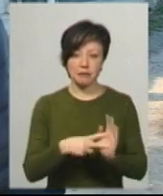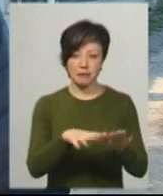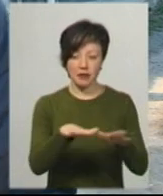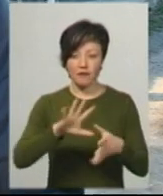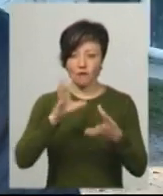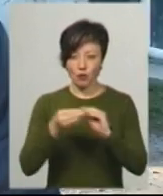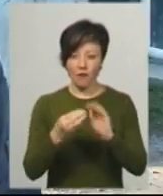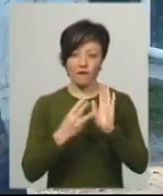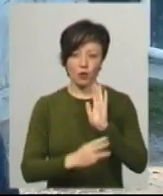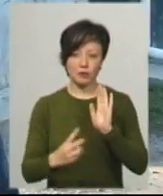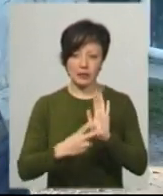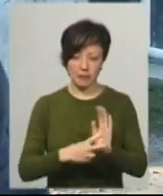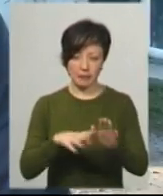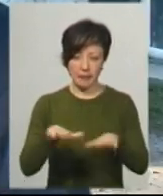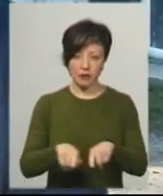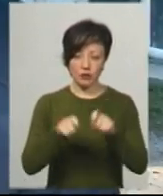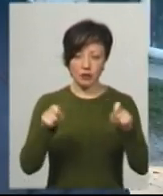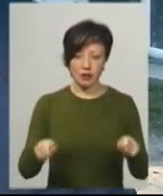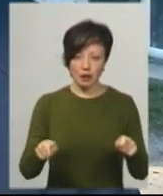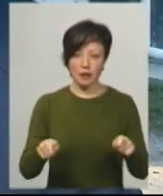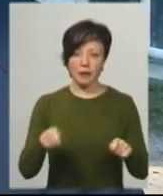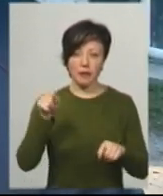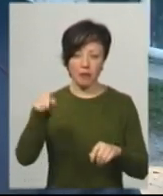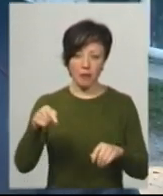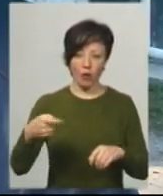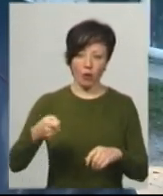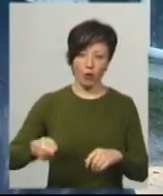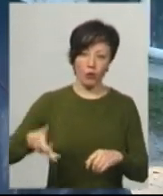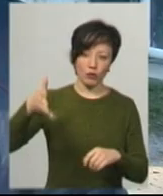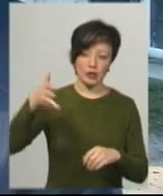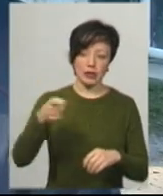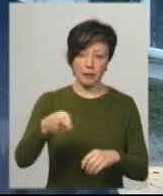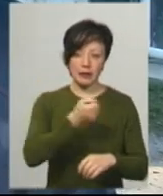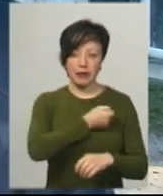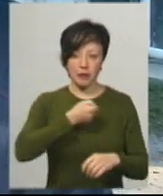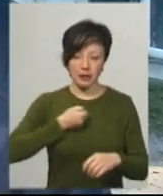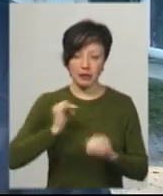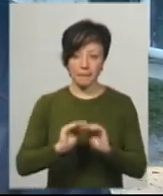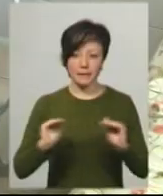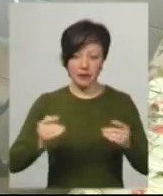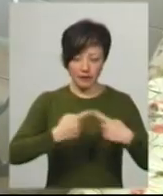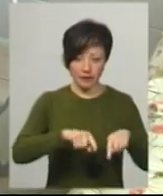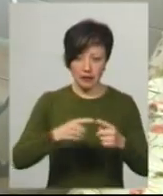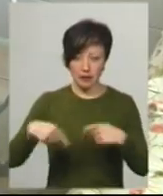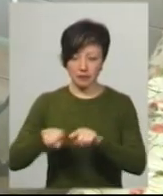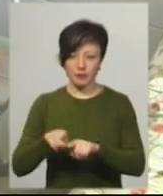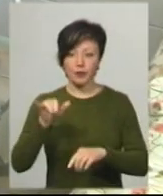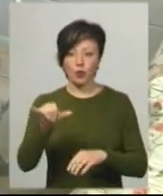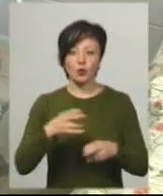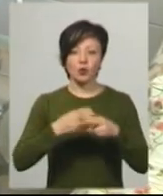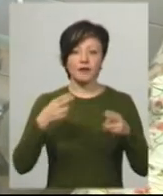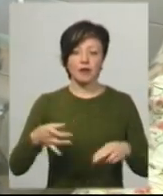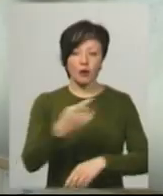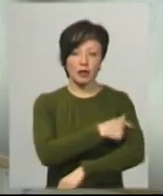ліжок розвернуто. Це на базі палатного корпусу, де знаходиться зараз терапевтичне і педіатричне відділення. У Дунаєвецькій